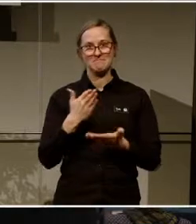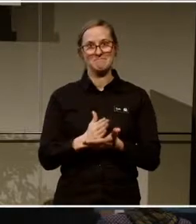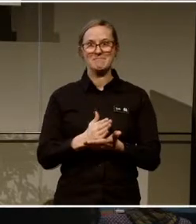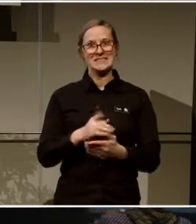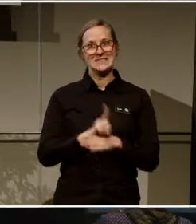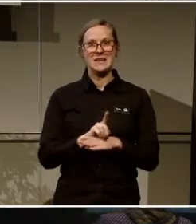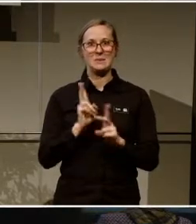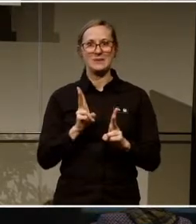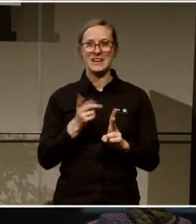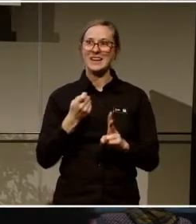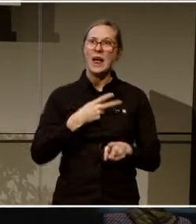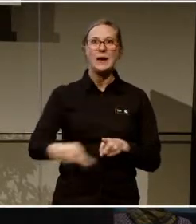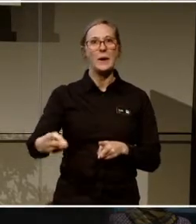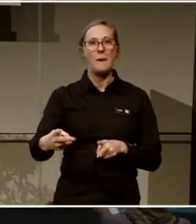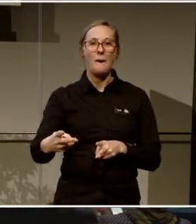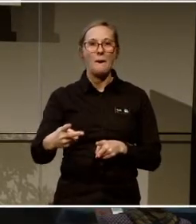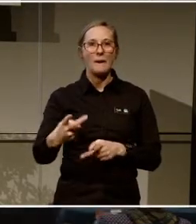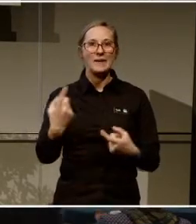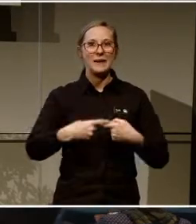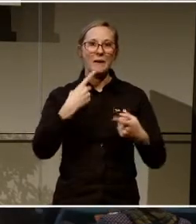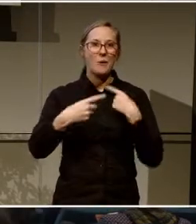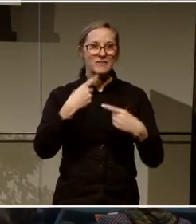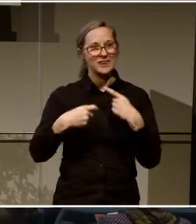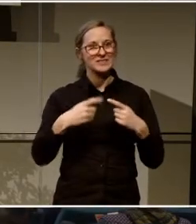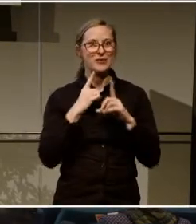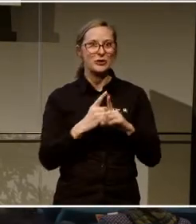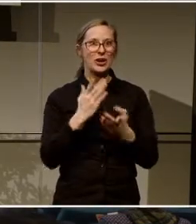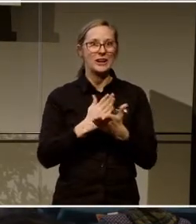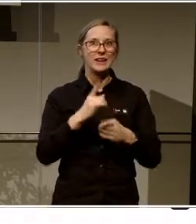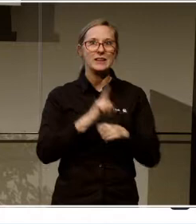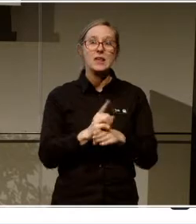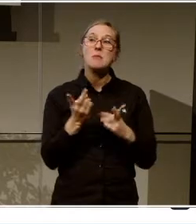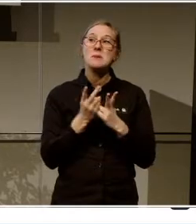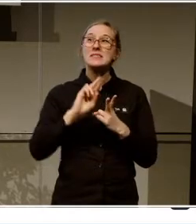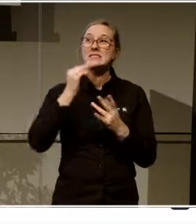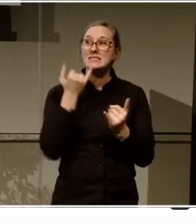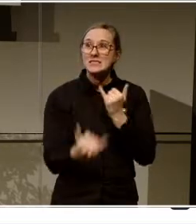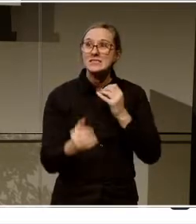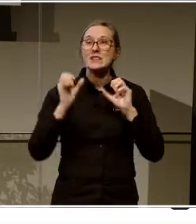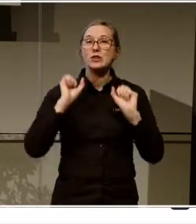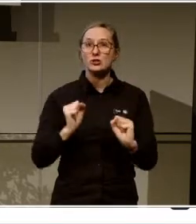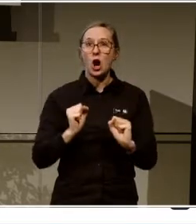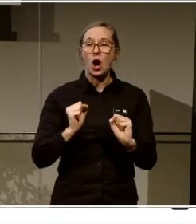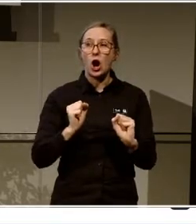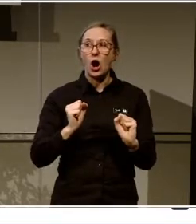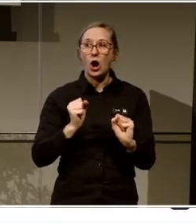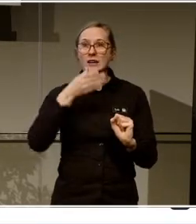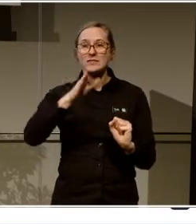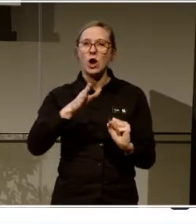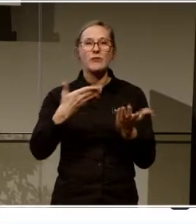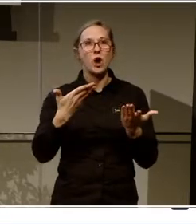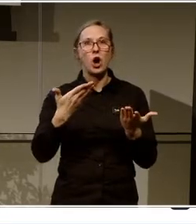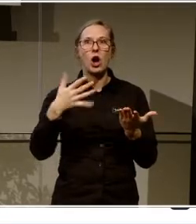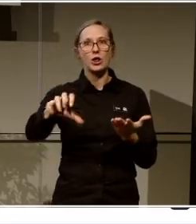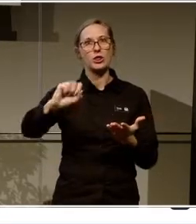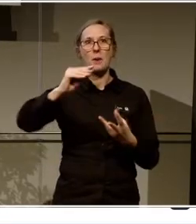Och frågan som vi ska besvara på Menti är vad tar du med dig härifrån hem till din verksamhet? Och det kan man ju göra som en slags löfte